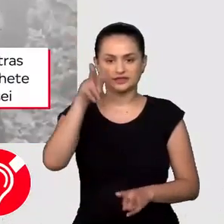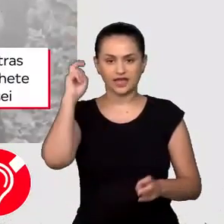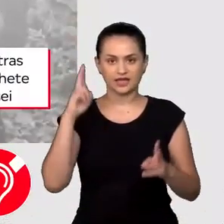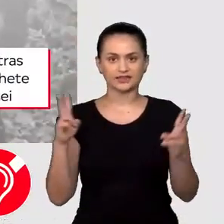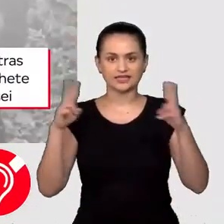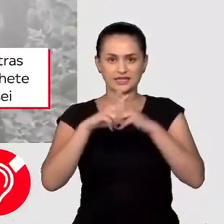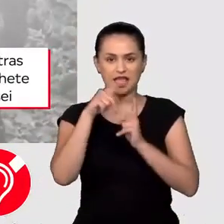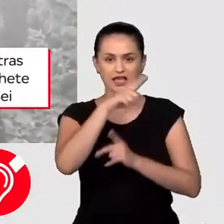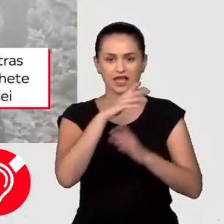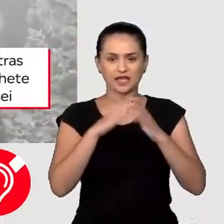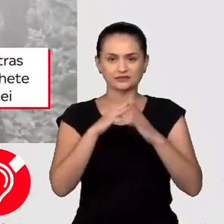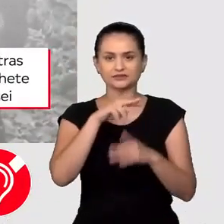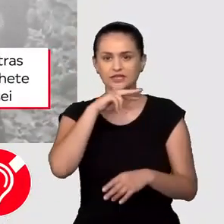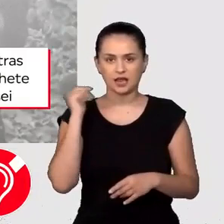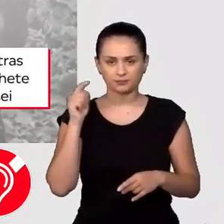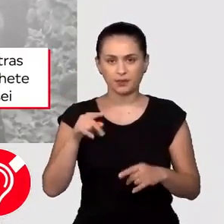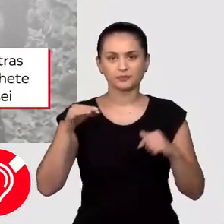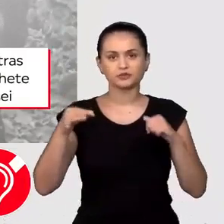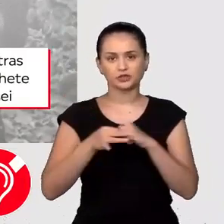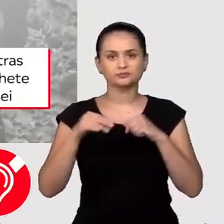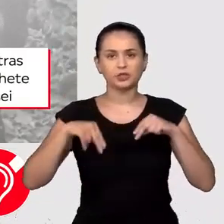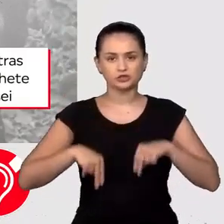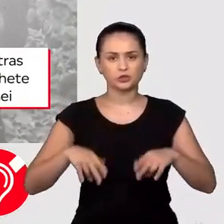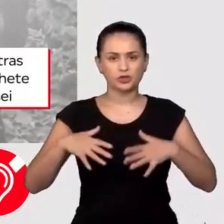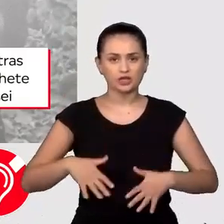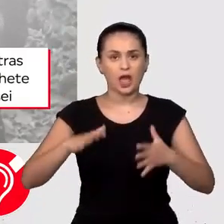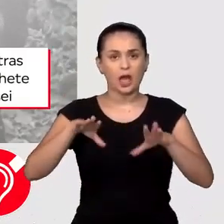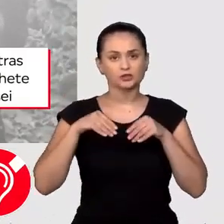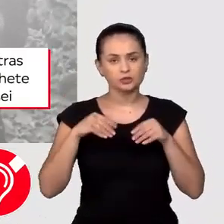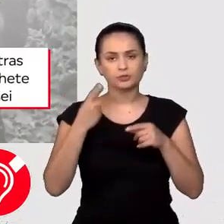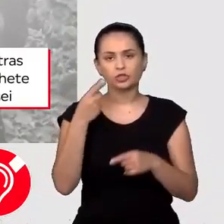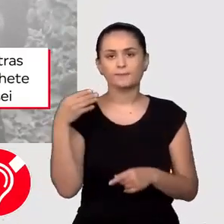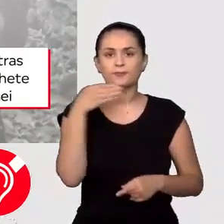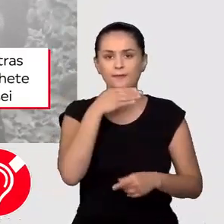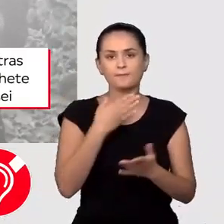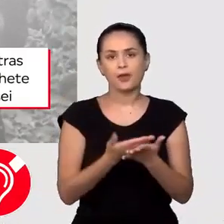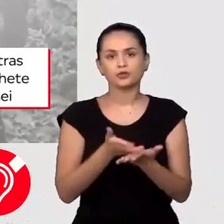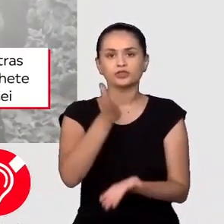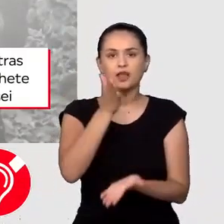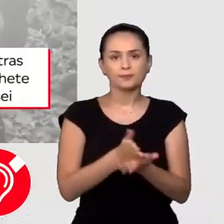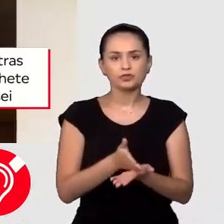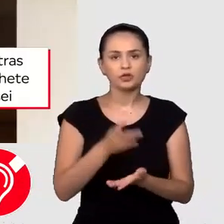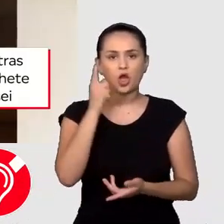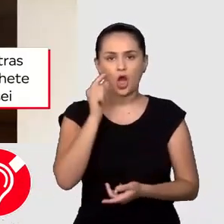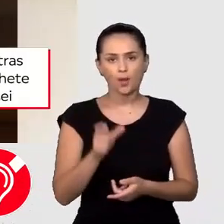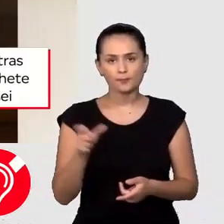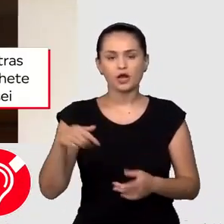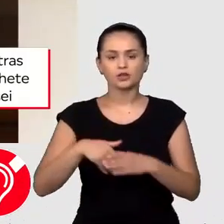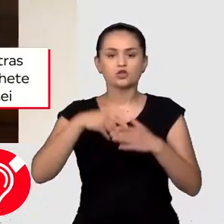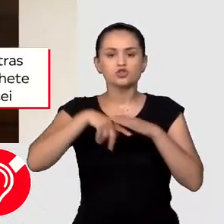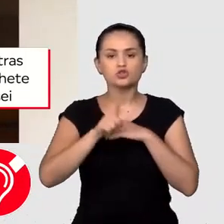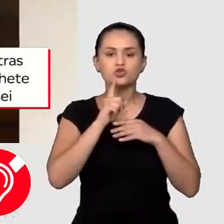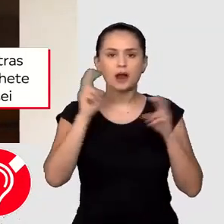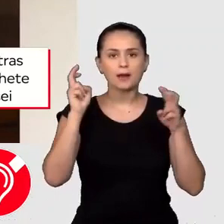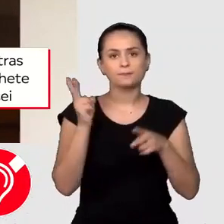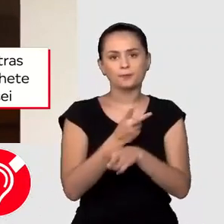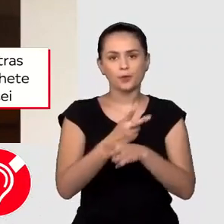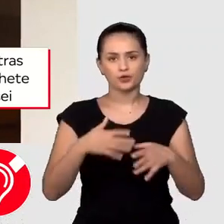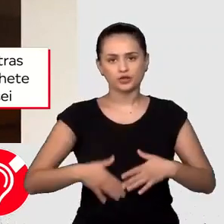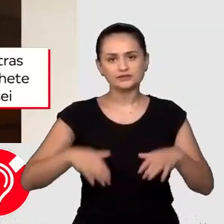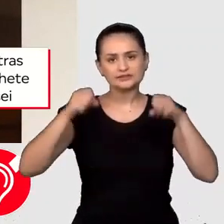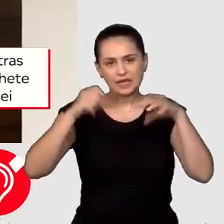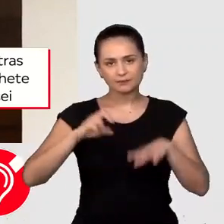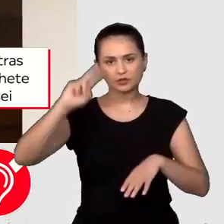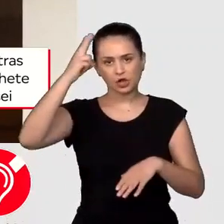Înainte de întâlnirea de la Casa Alba, Olena a acceptat un premiu pentru drepturile omului în numele poporului ucrainean în semn de